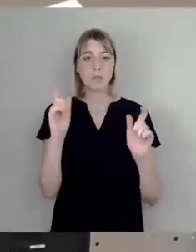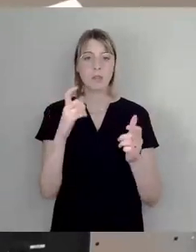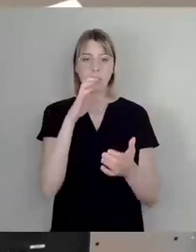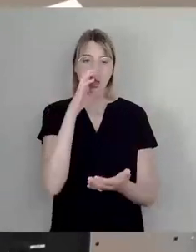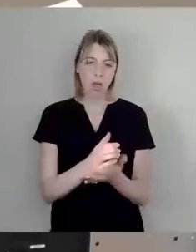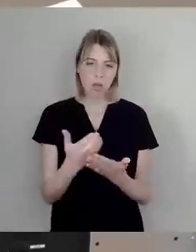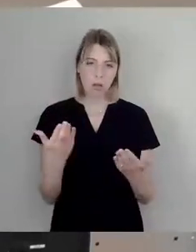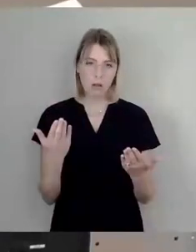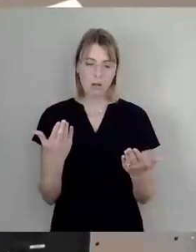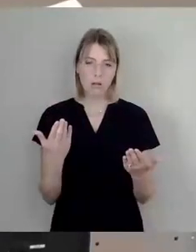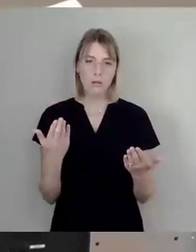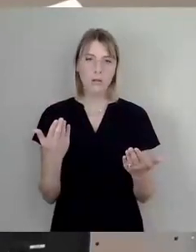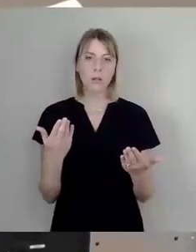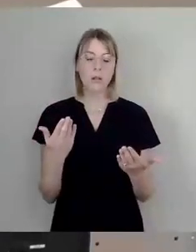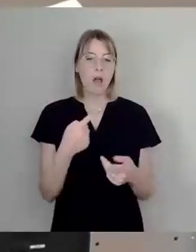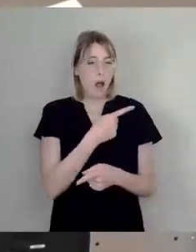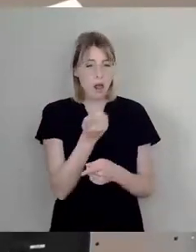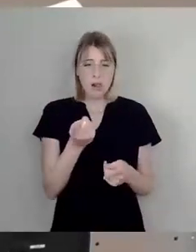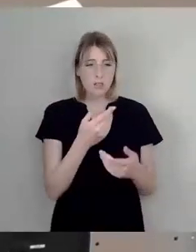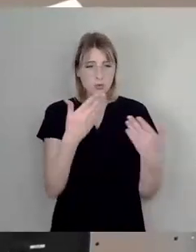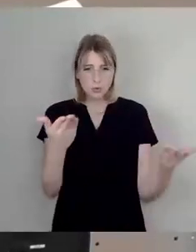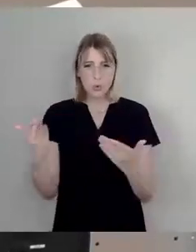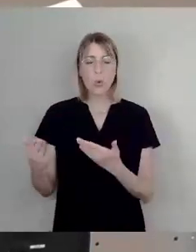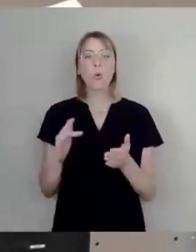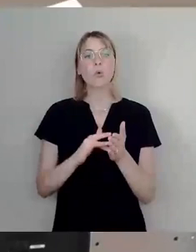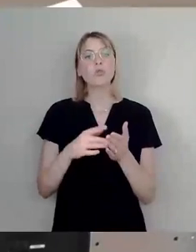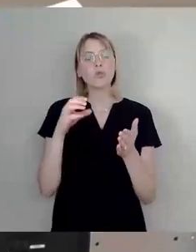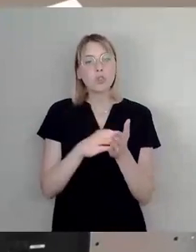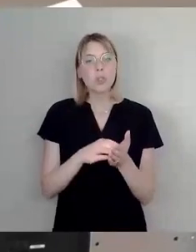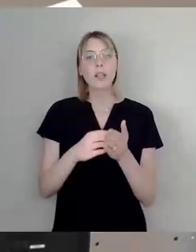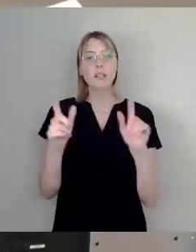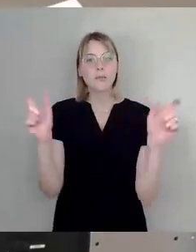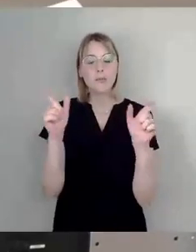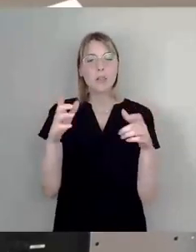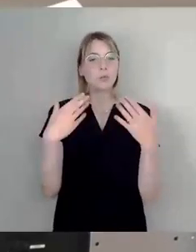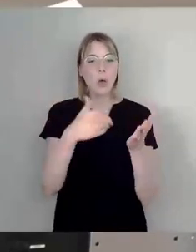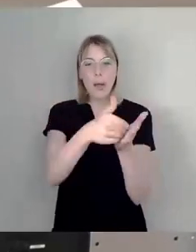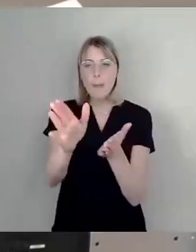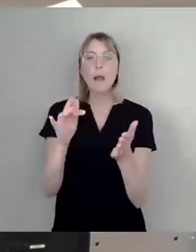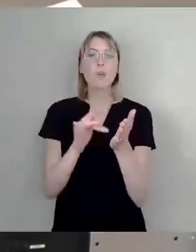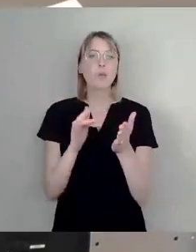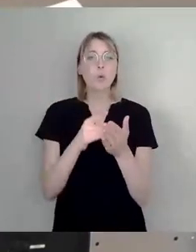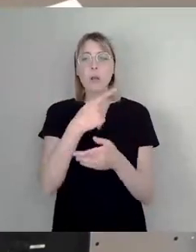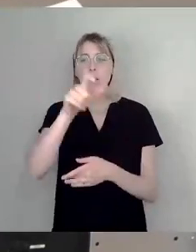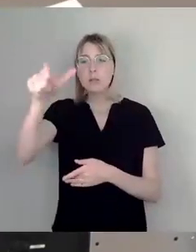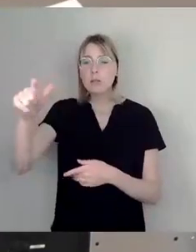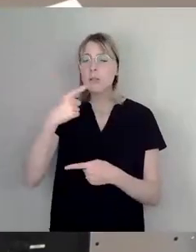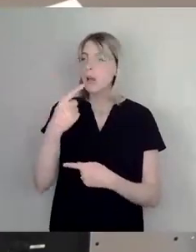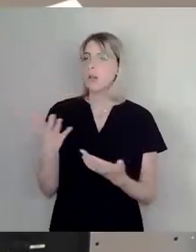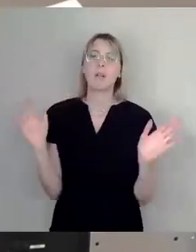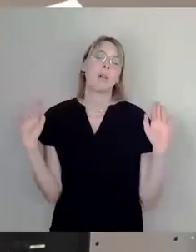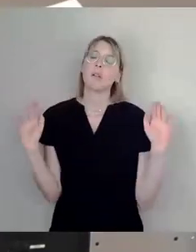wenn so ein Stadtteilfest abgesagt wird, weil die Leute sagen, ich mache es einfach nicht mehr, ich kann es nicht mehr, wir machen es alles ehrenamtlich,